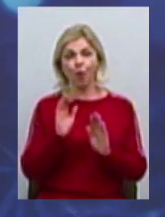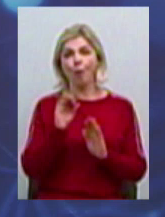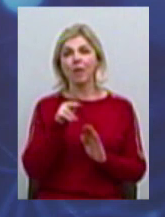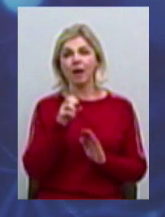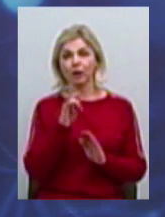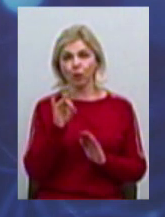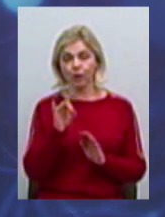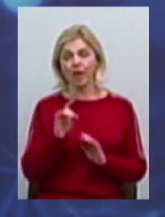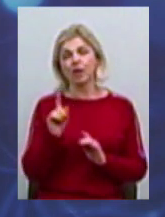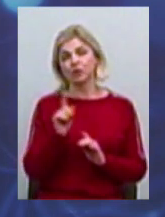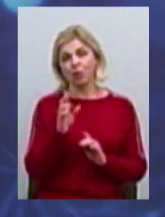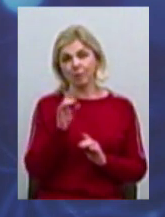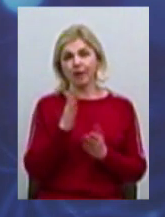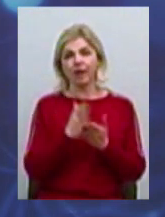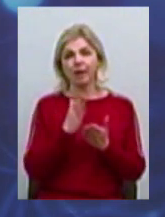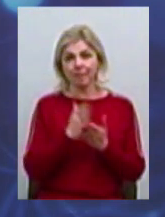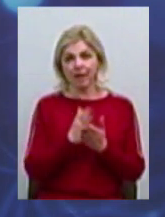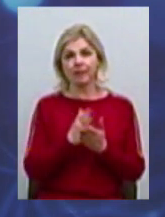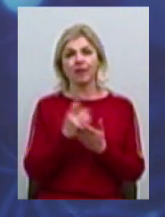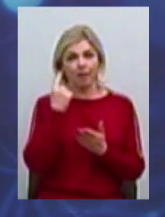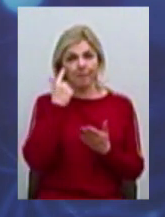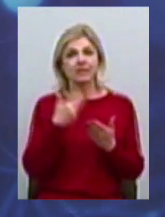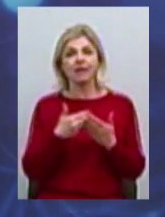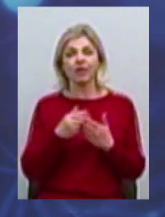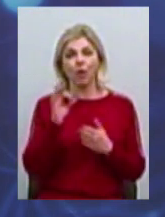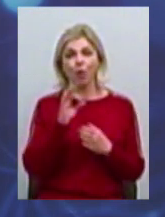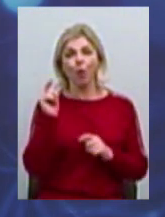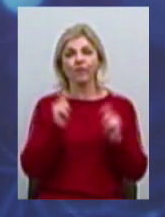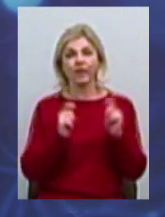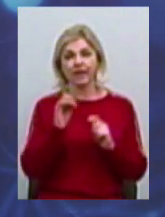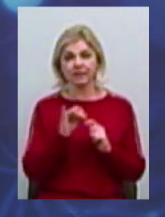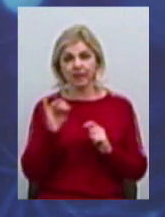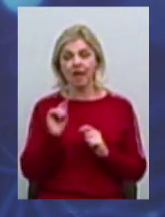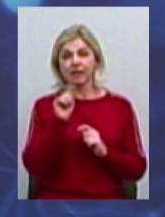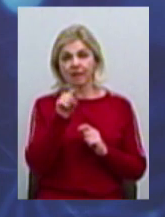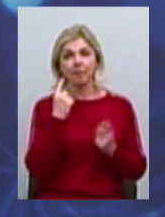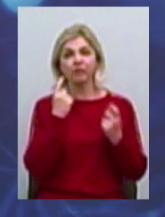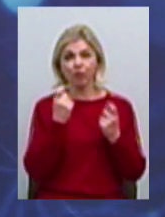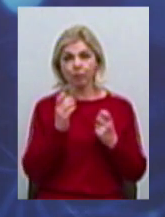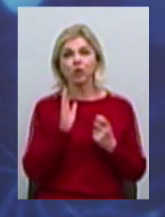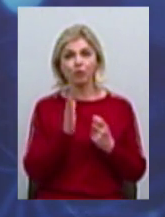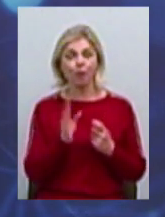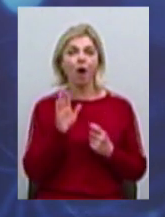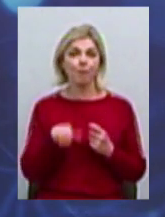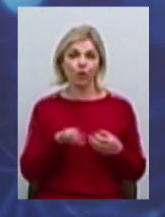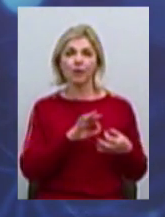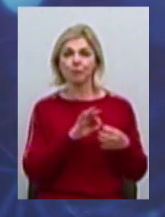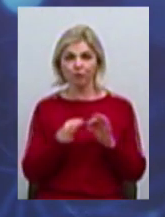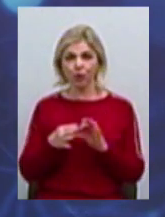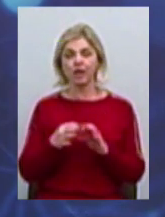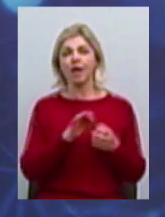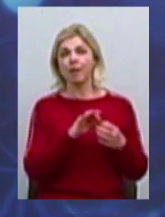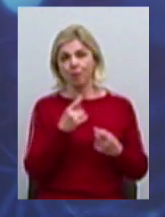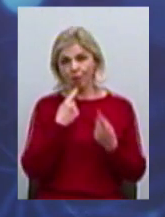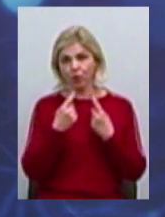щоб мати невеличке уявлення про саму конференцію і певна інформація там прозвучить, а потім вже більш розлогу і детально поговоримо,